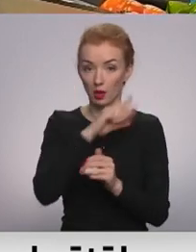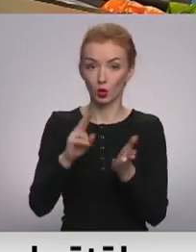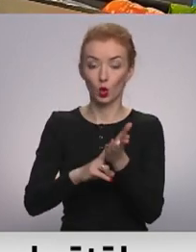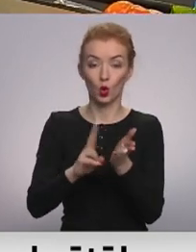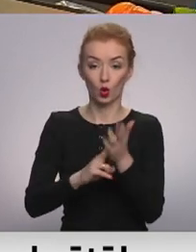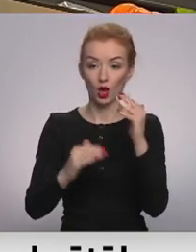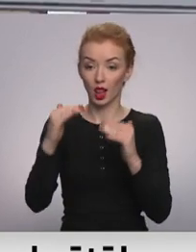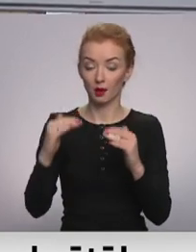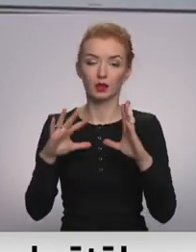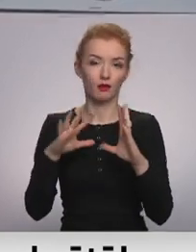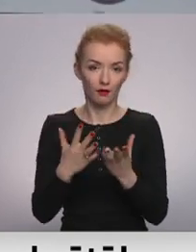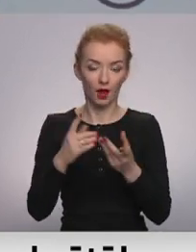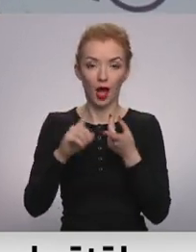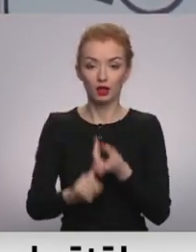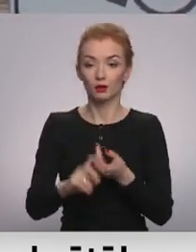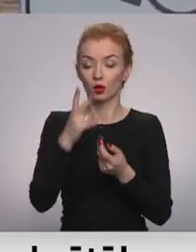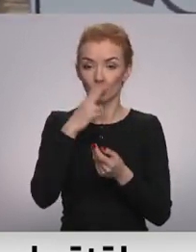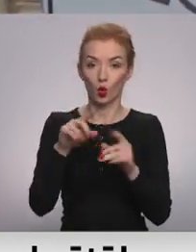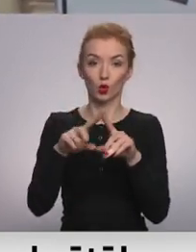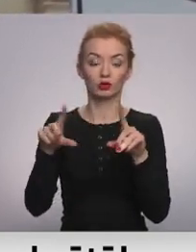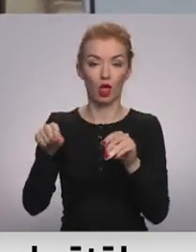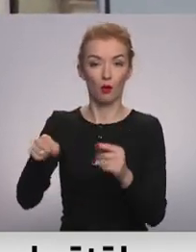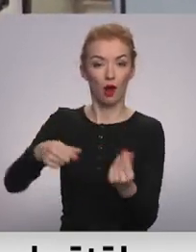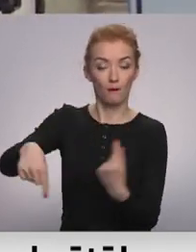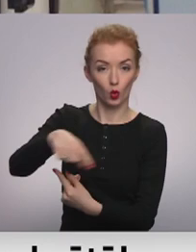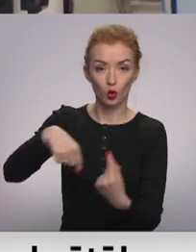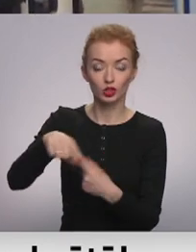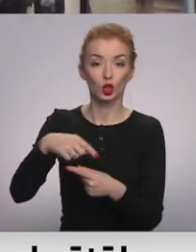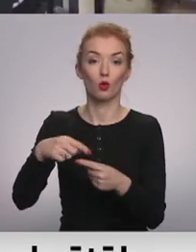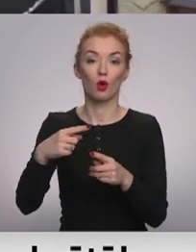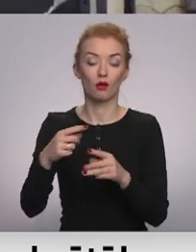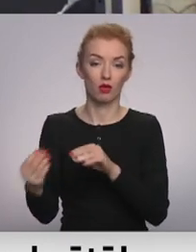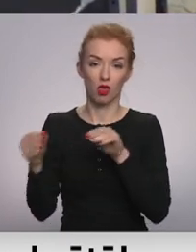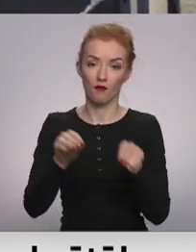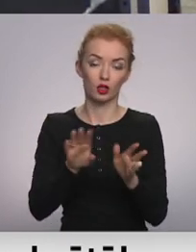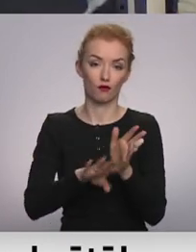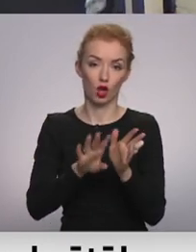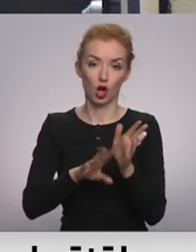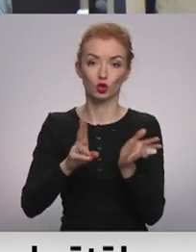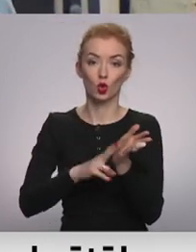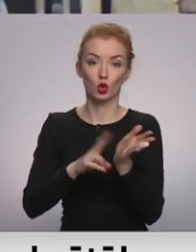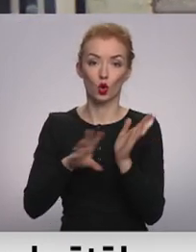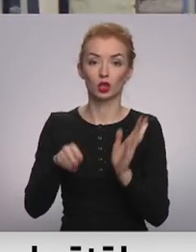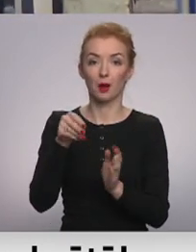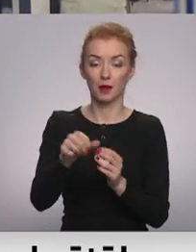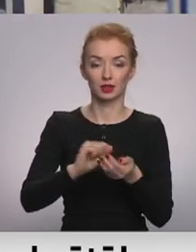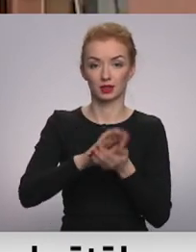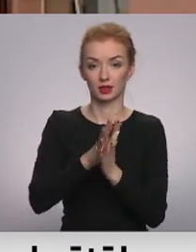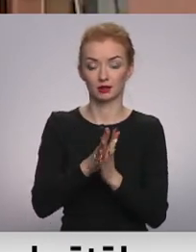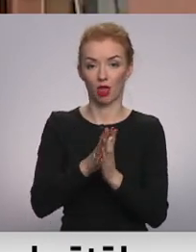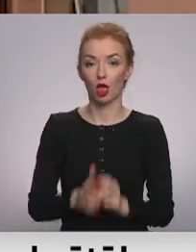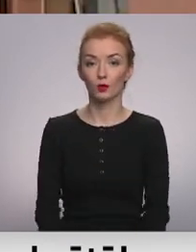likmes, vainu, atkarībā no uzņēmuma apgrosījumu un citiem parametriem, ieviest vienkāršotu nodokļu samaksas sistēmu.